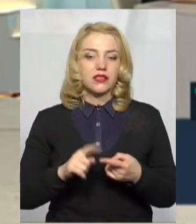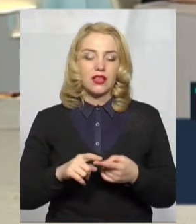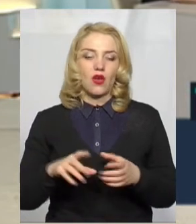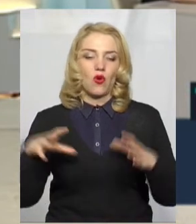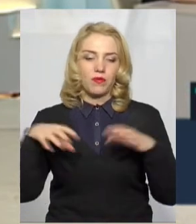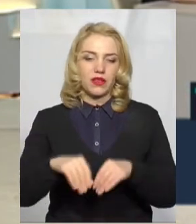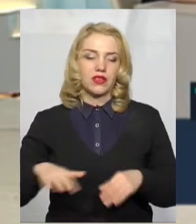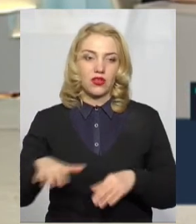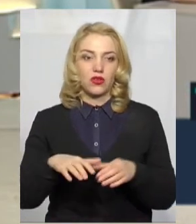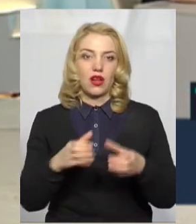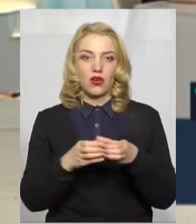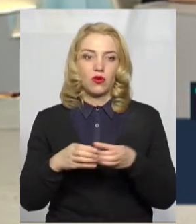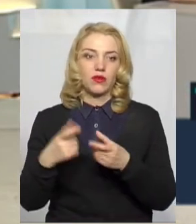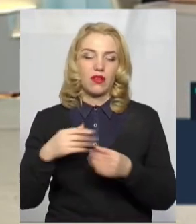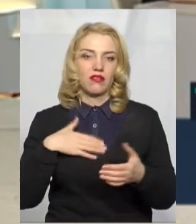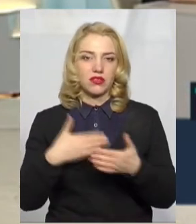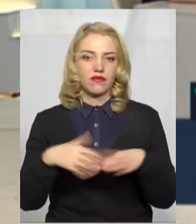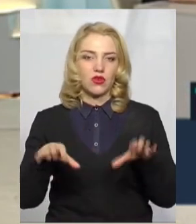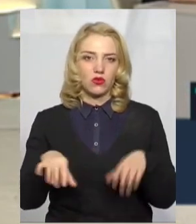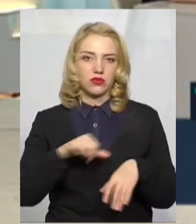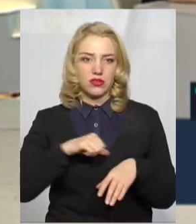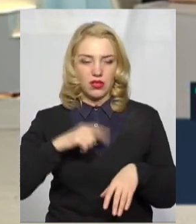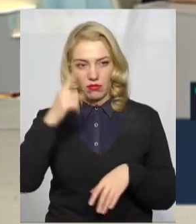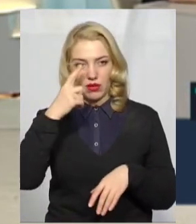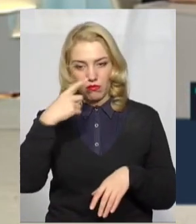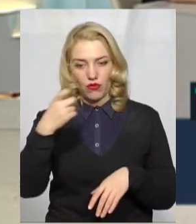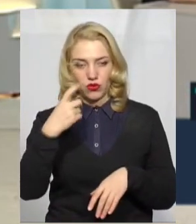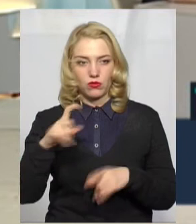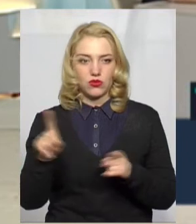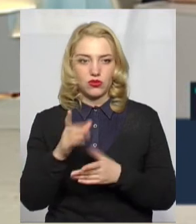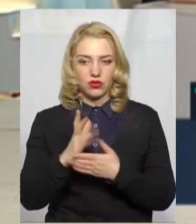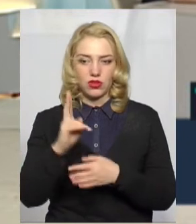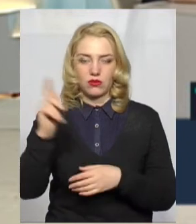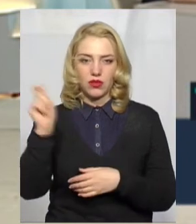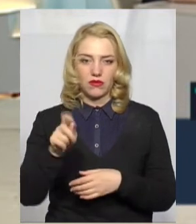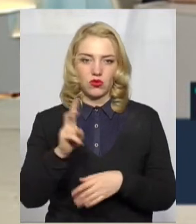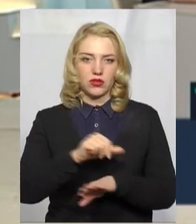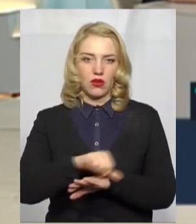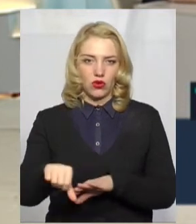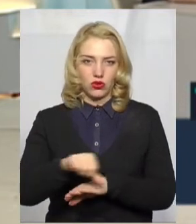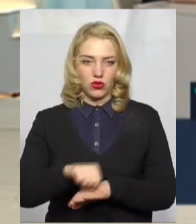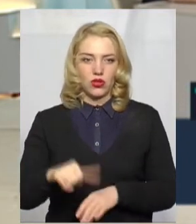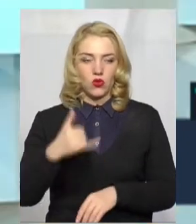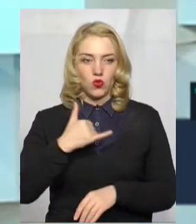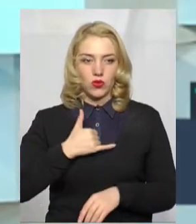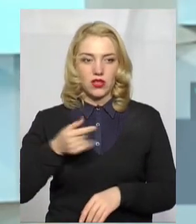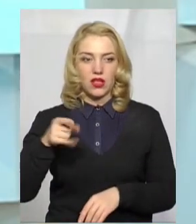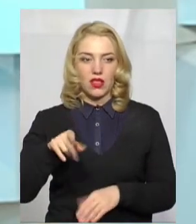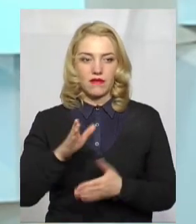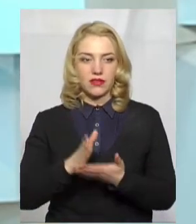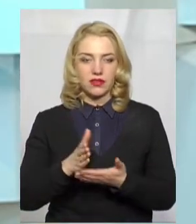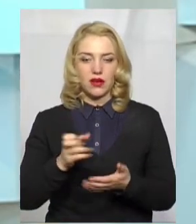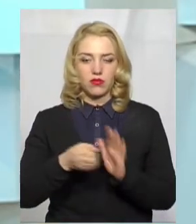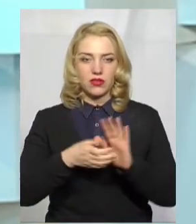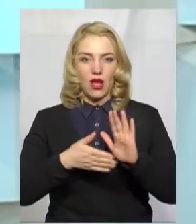територіальних громадах, де активні голови, вони самі повідомляють, що є, приїхали громадяни. У нас навіть є поставлені на